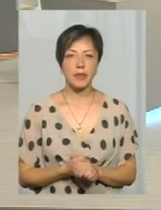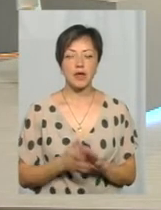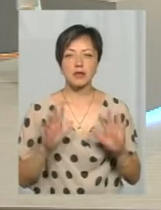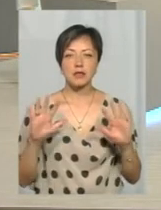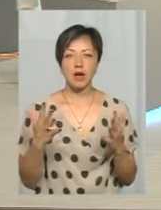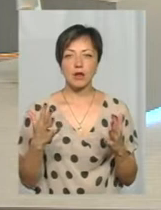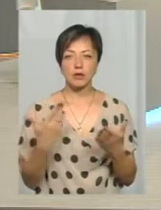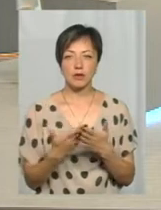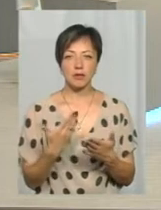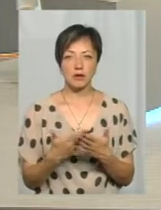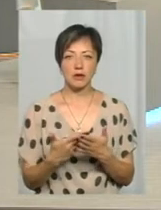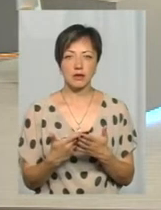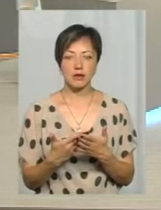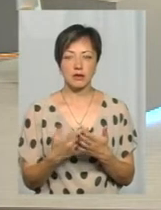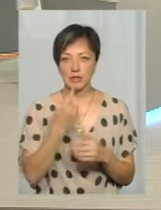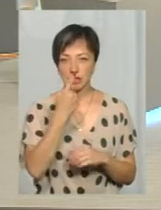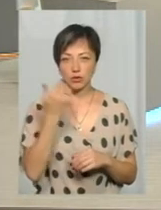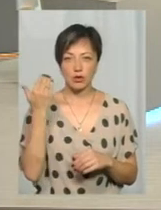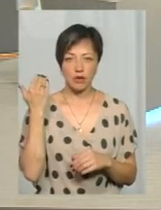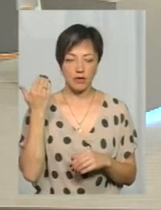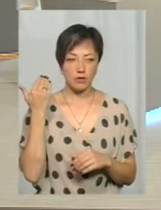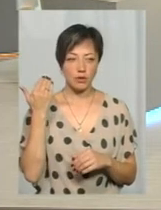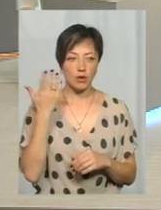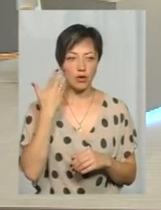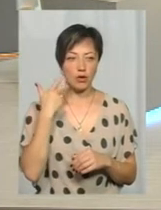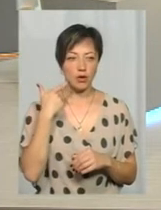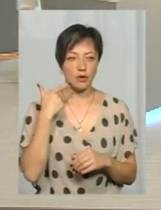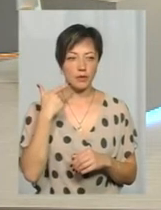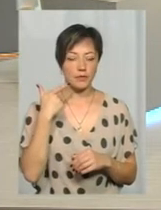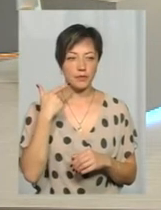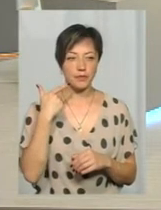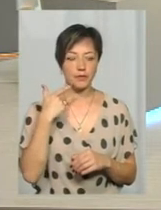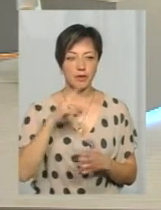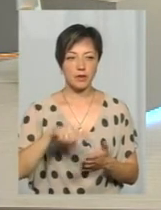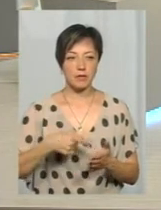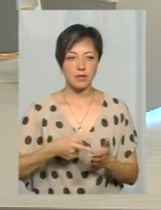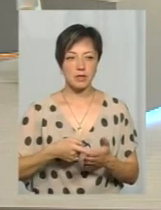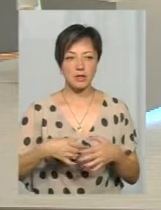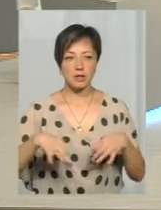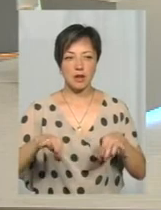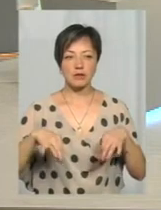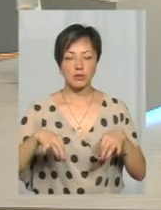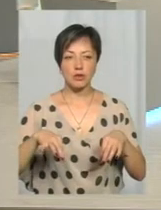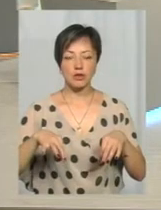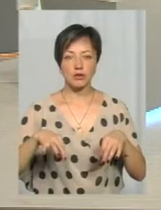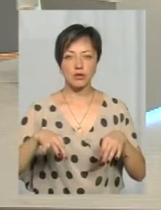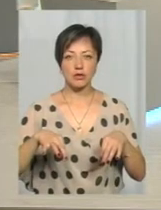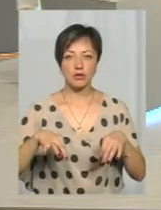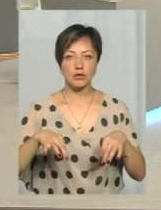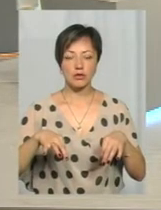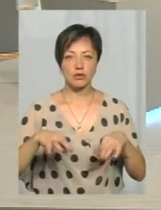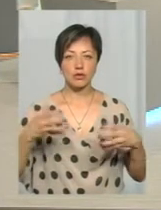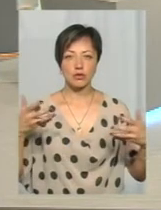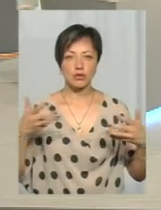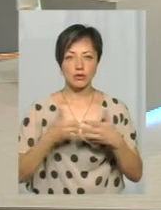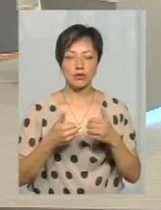наприклад, нещодавно, коли міський транспорт штовхнувся і